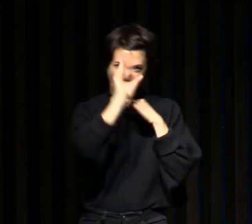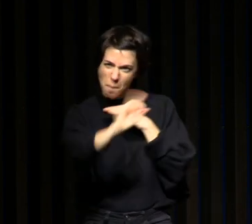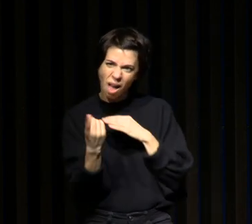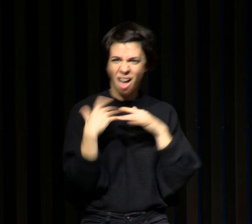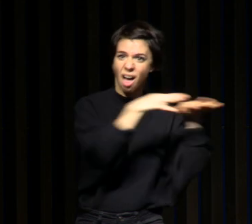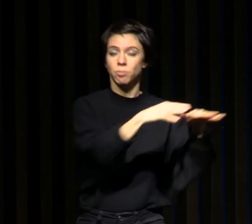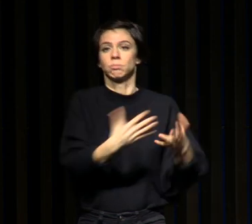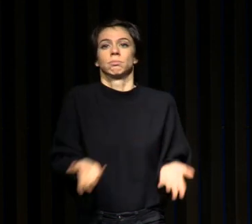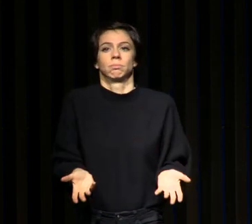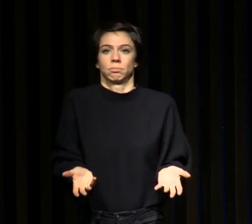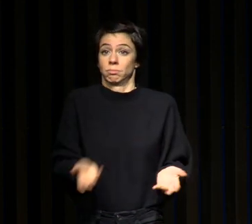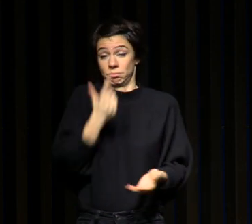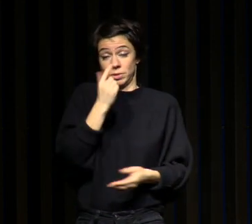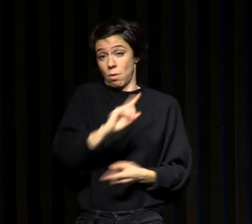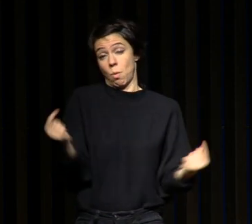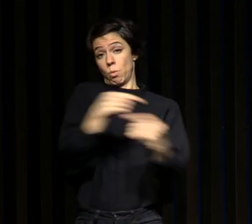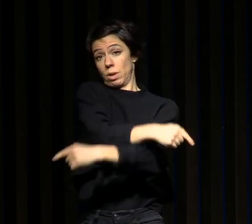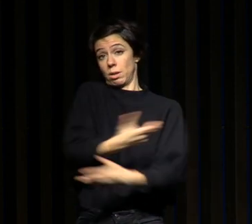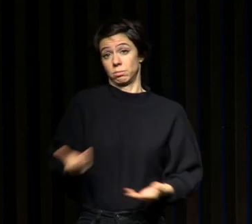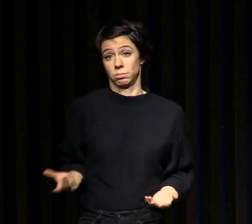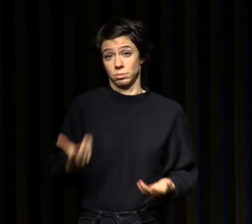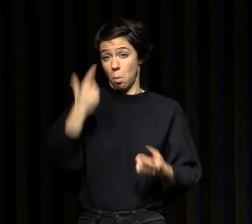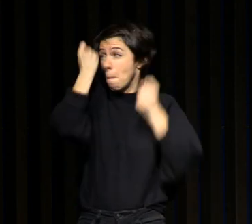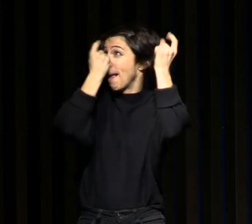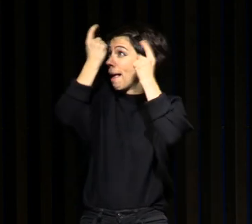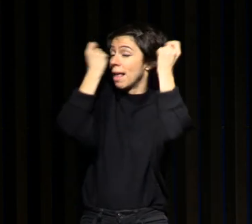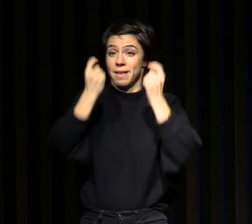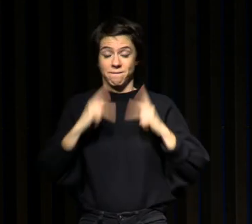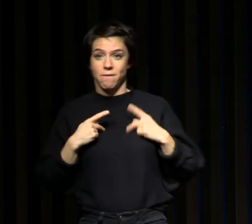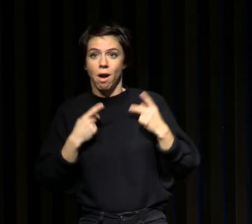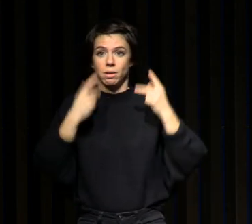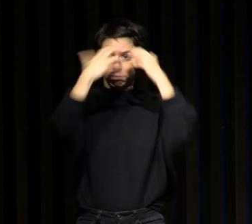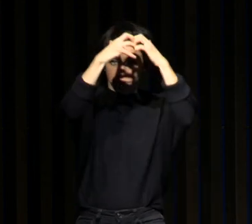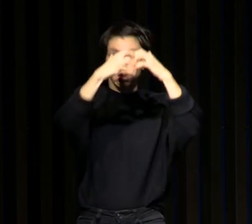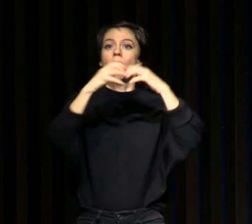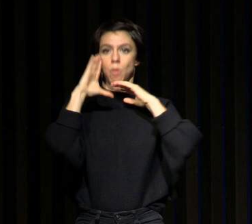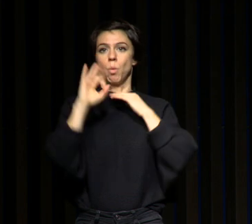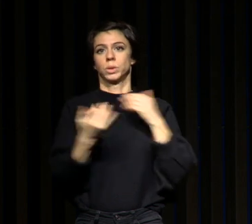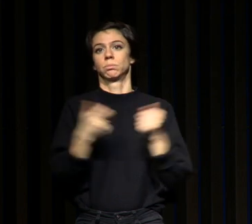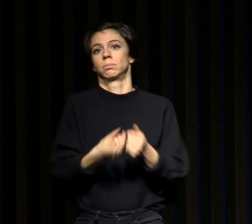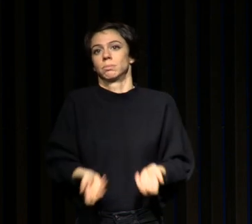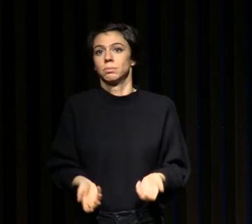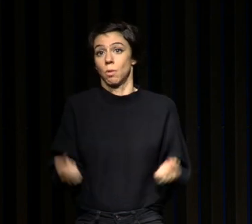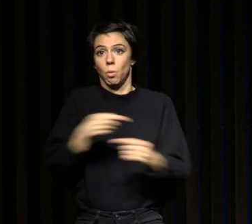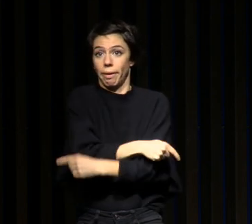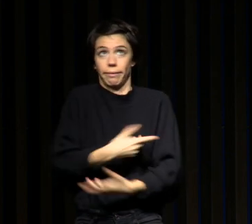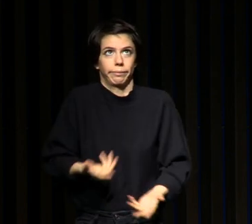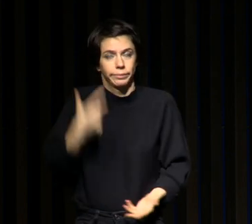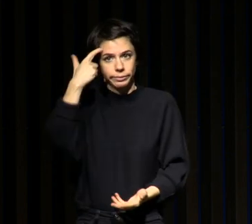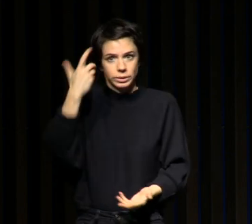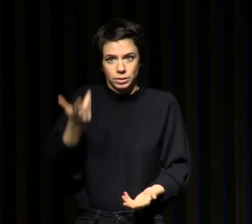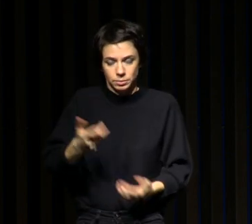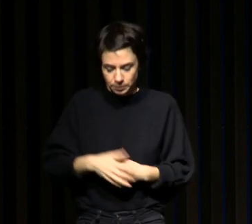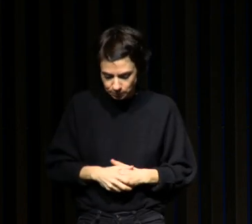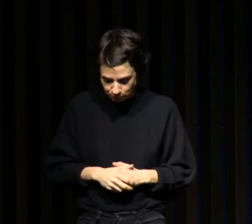tout cas, on est beaucoup moins réactif et vif que lorsqu'on dort. Mais une des notions très importantes pour